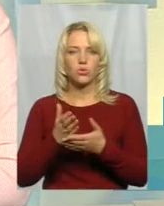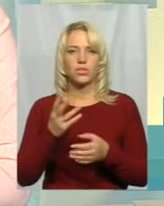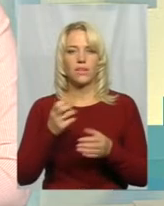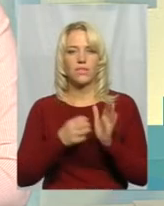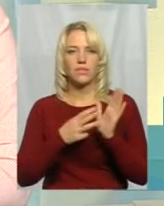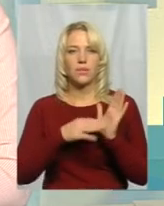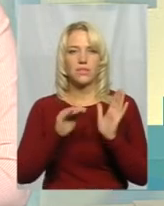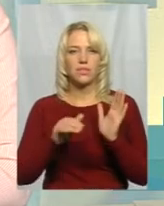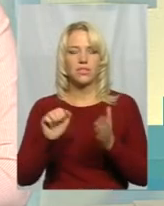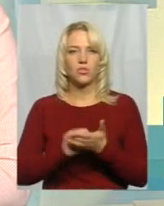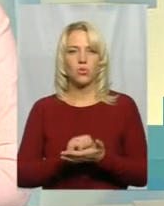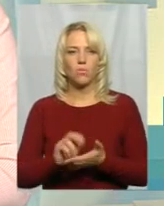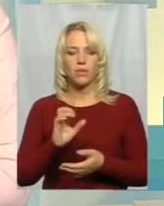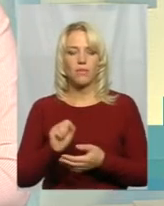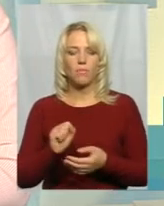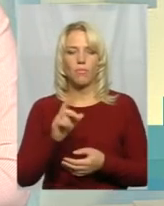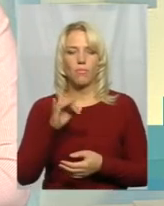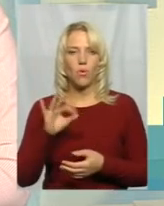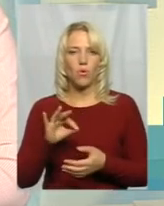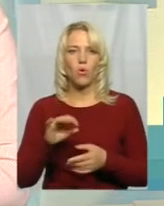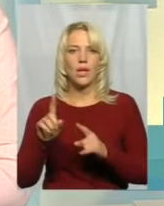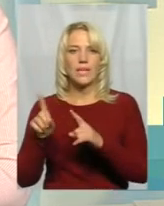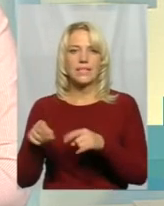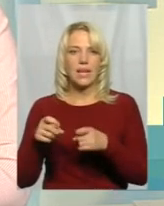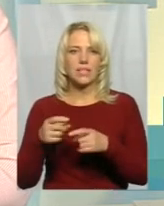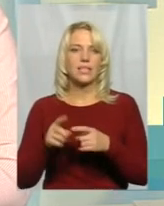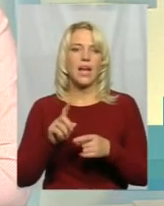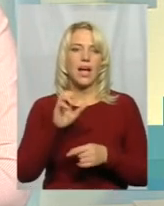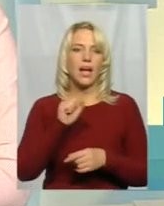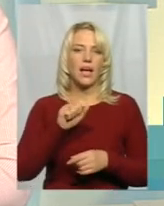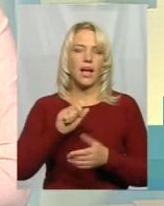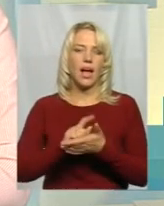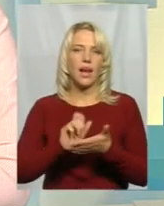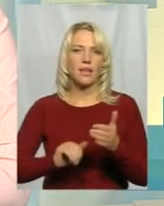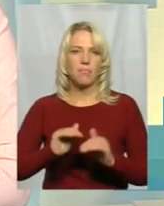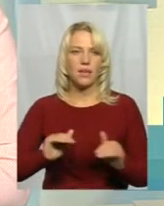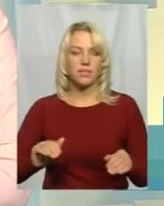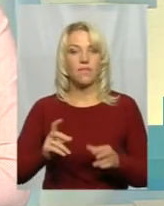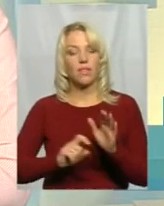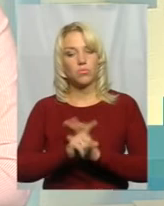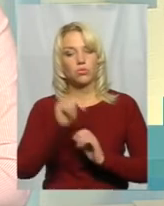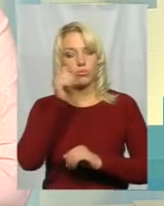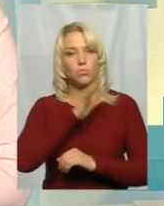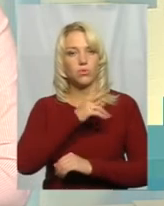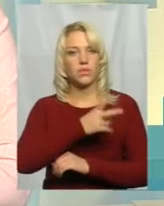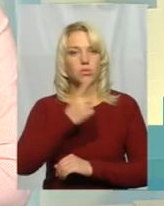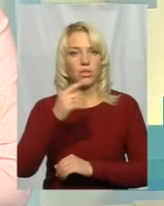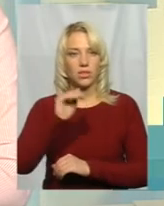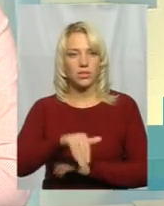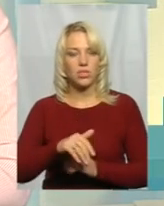документів про стягнення аліментів. Хочу повідомити, що на початок року в нас їх було 21 тисяча. Тобто за